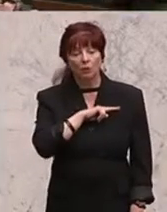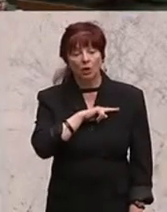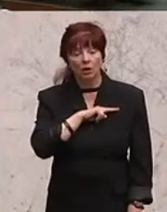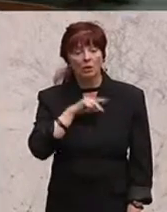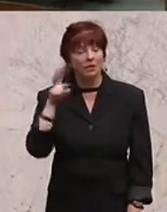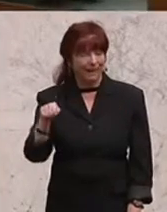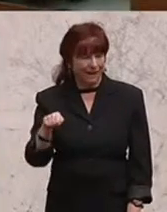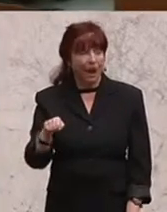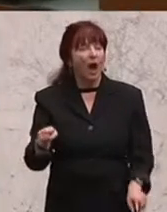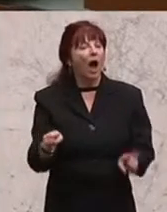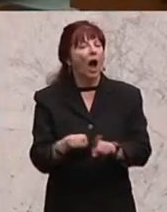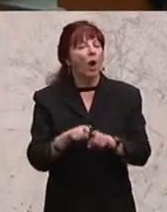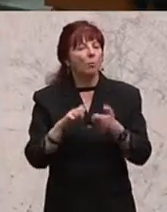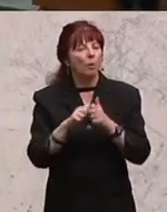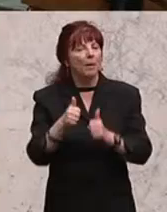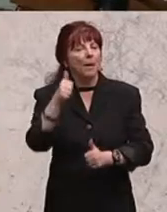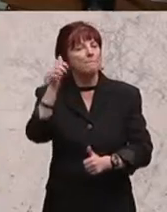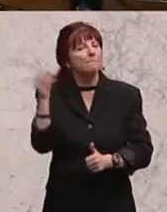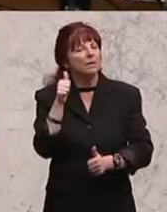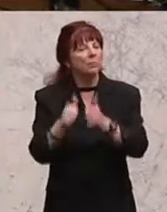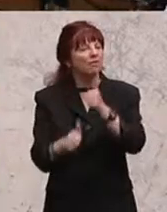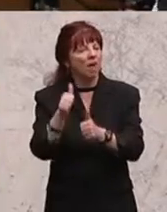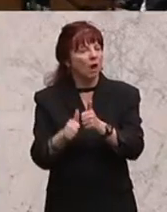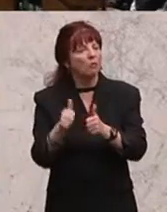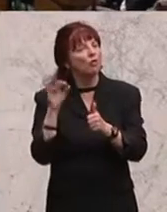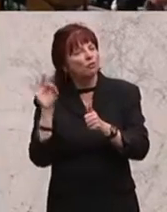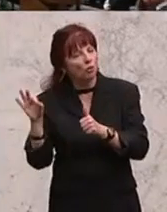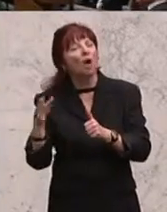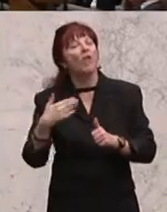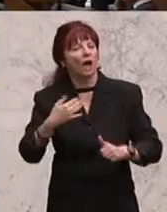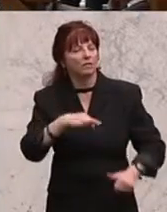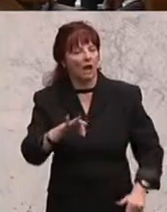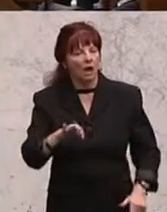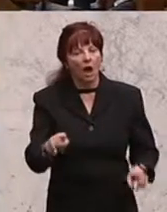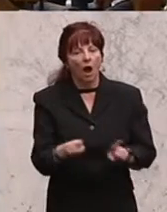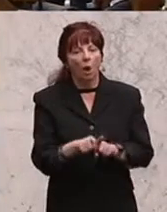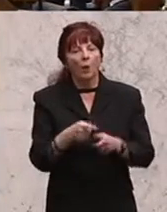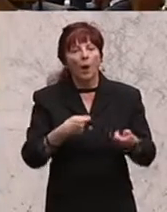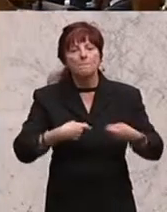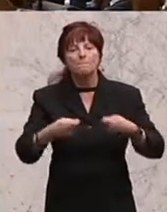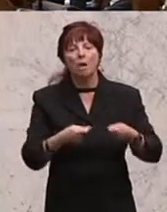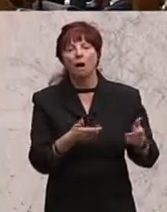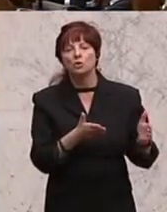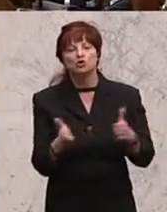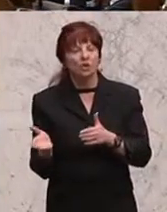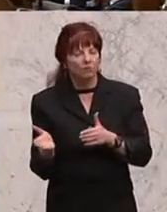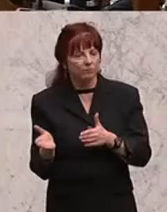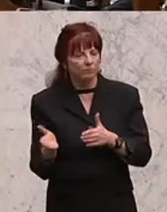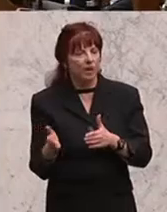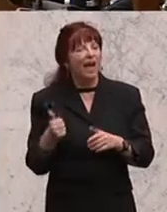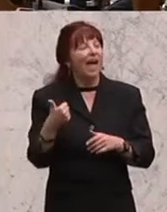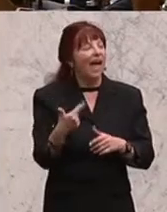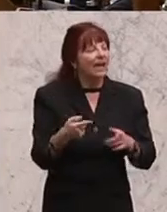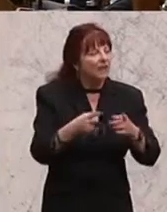und haben den Markt völlig verzehrt. Dass manche Bundesländer jetzt mittlerweile sich ihrer Haftung entledigt haben durch